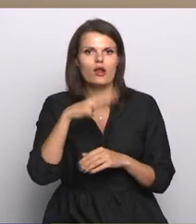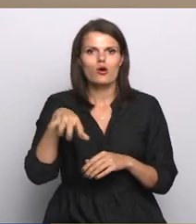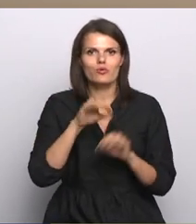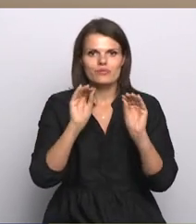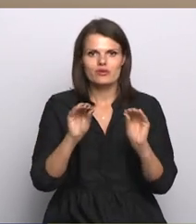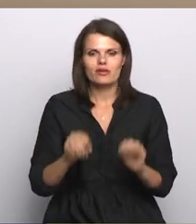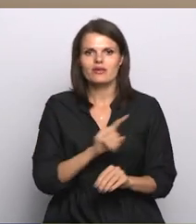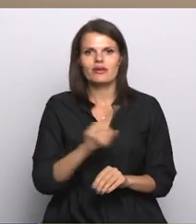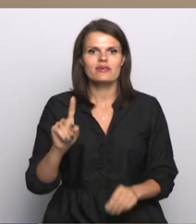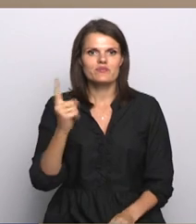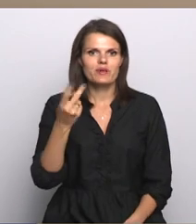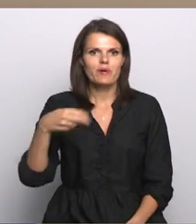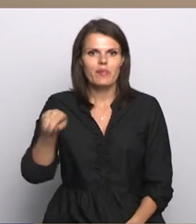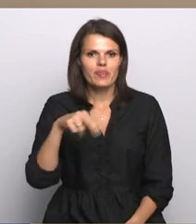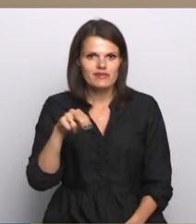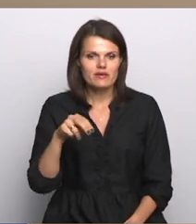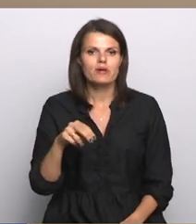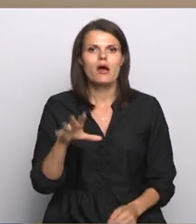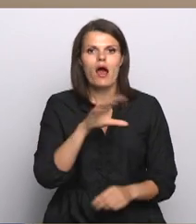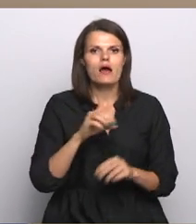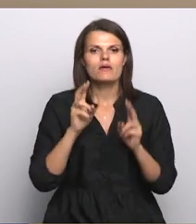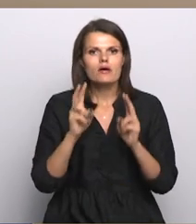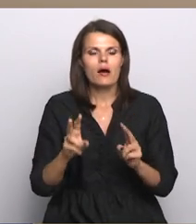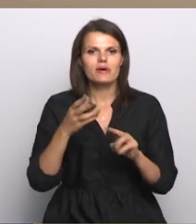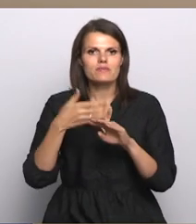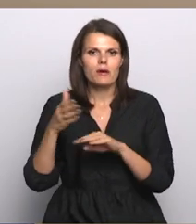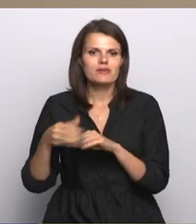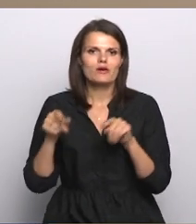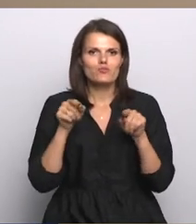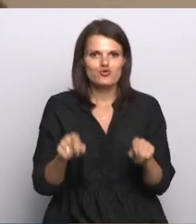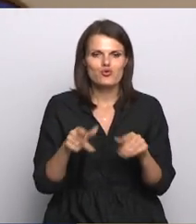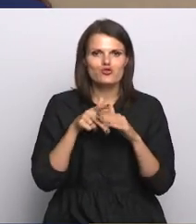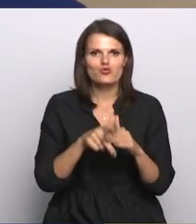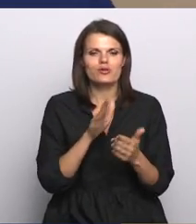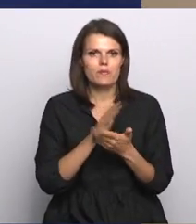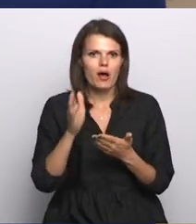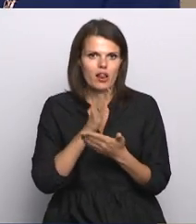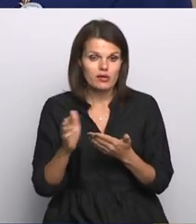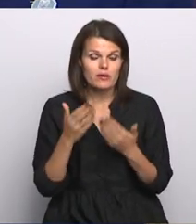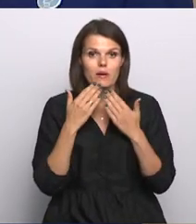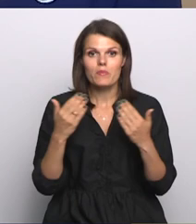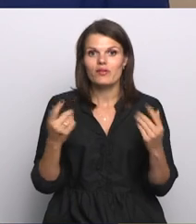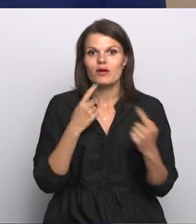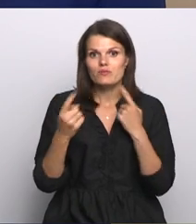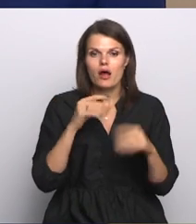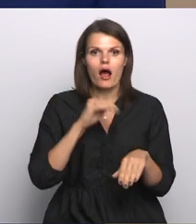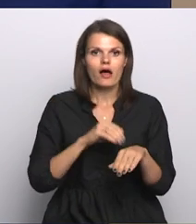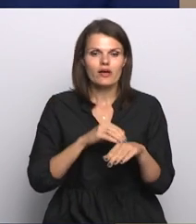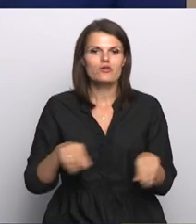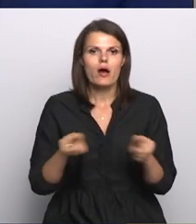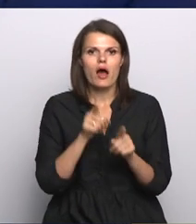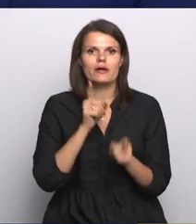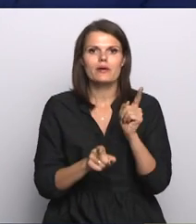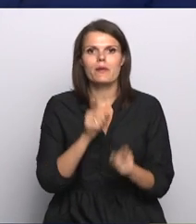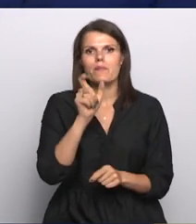jāizstrādā uz 1. decembriem. Tātad kā mēs pa soļiem tālāk šo slodzu balansējam? Jā, paldies jums par sarunu. Es atgādināšu, ka arī pedagogu